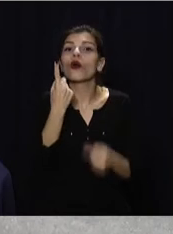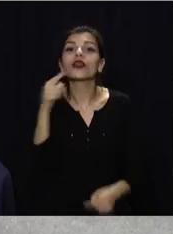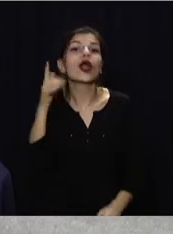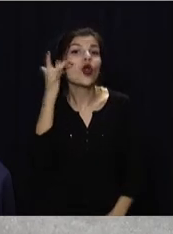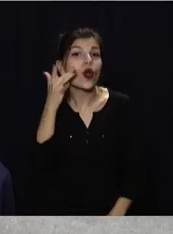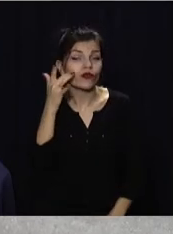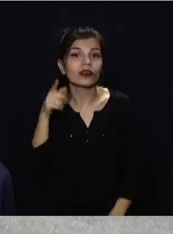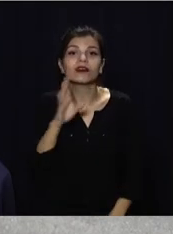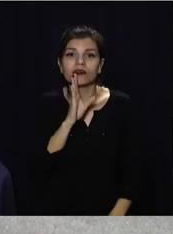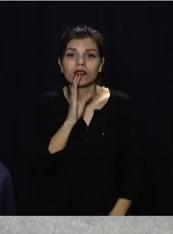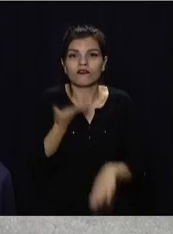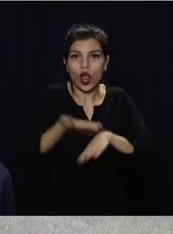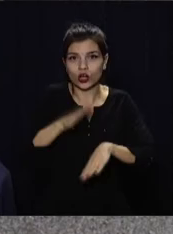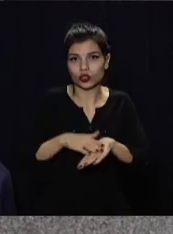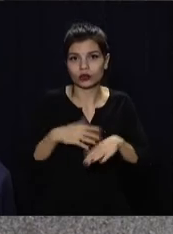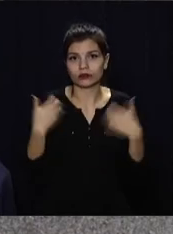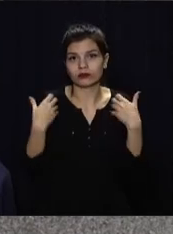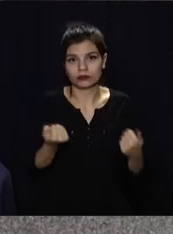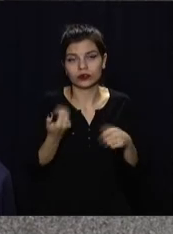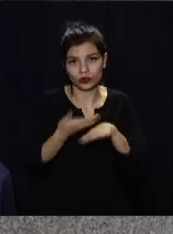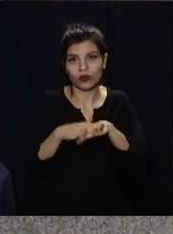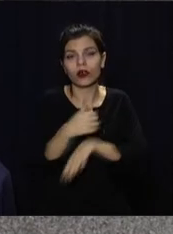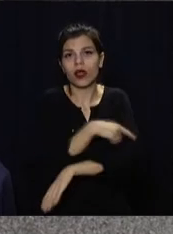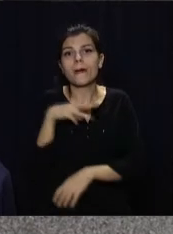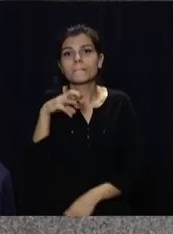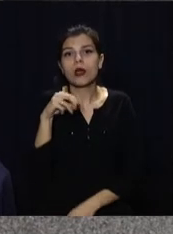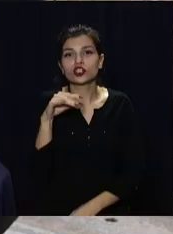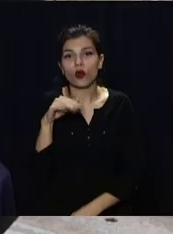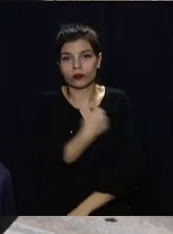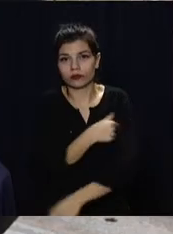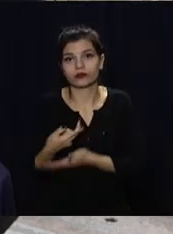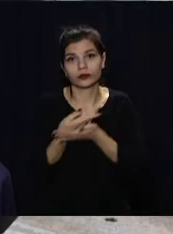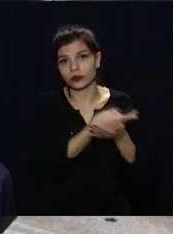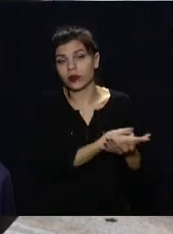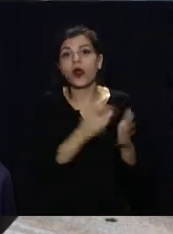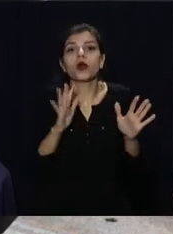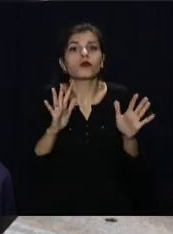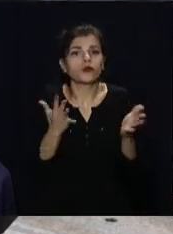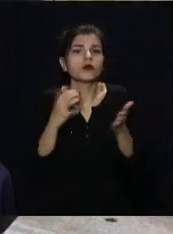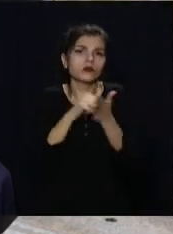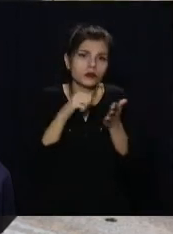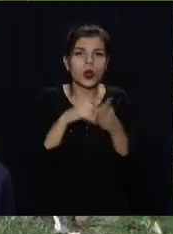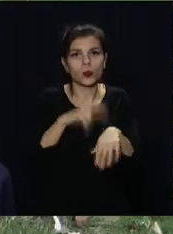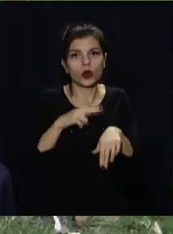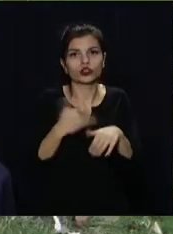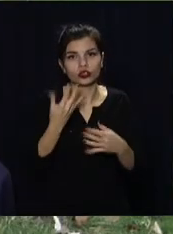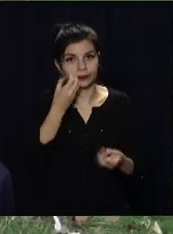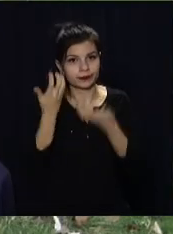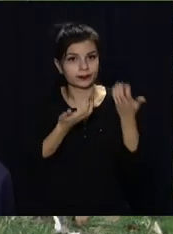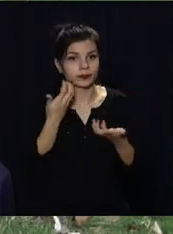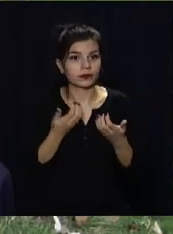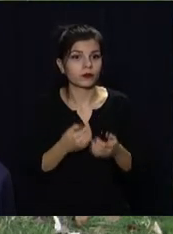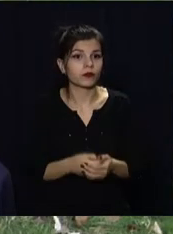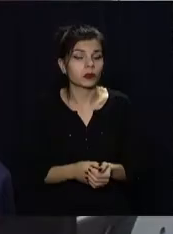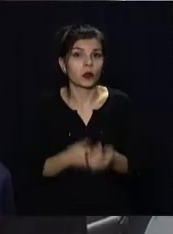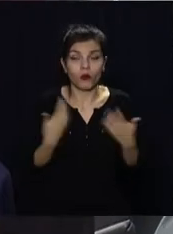не постраждав, крім водійки-легковика. Її у важкому стані госпіталізували до лікарні імені Мечникова. Обставини автотрощі наразі встановлює